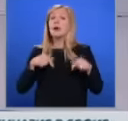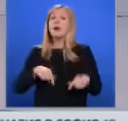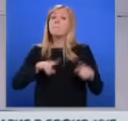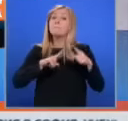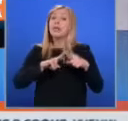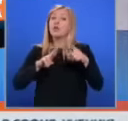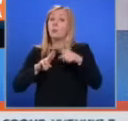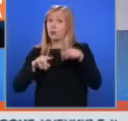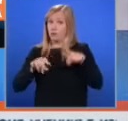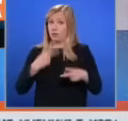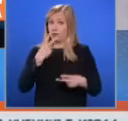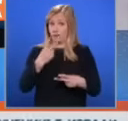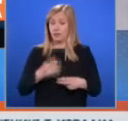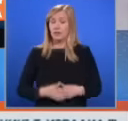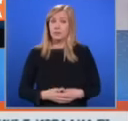продължава по темата сега.